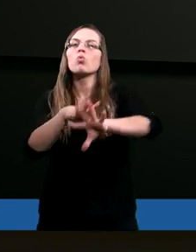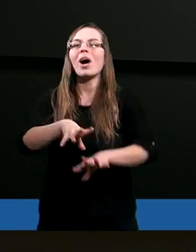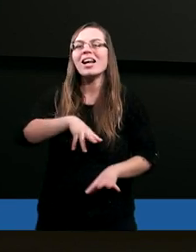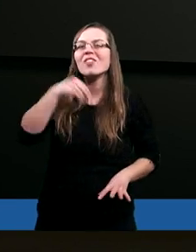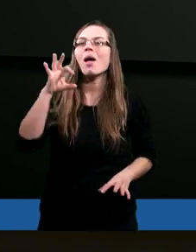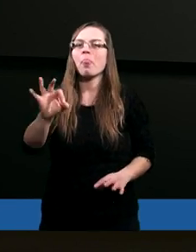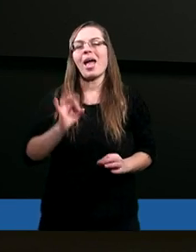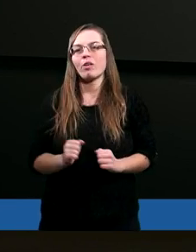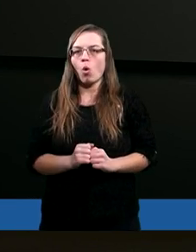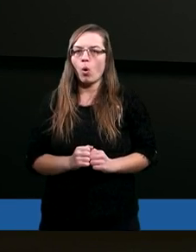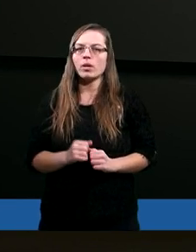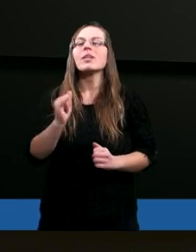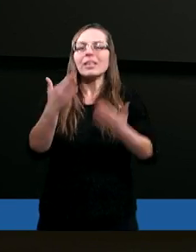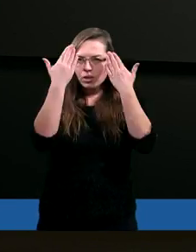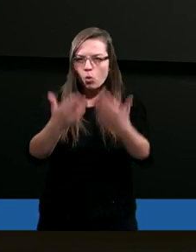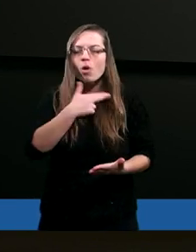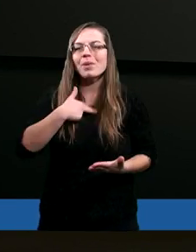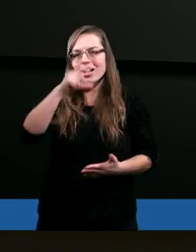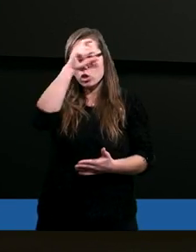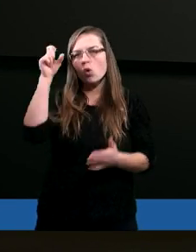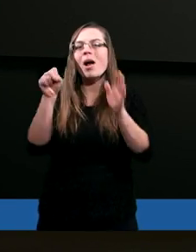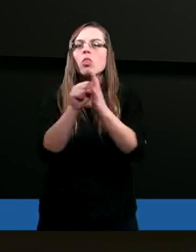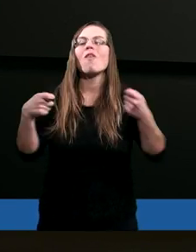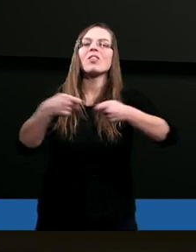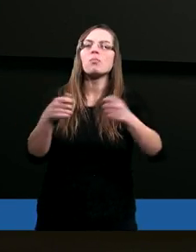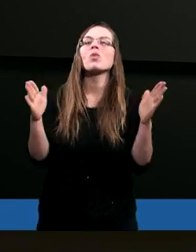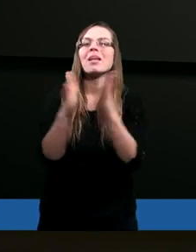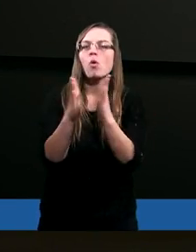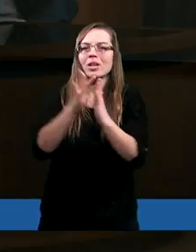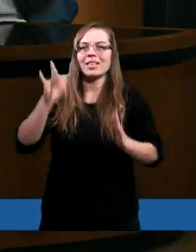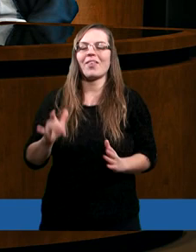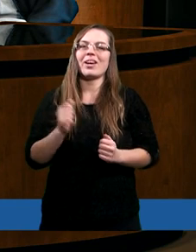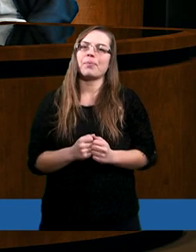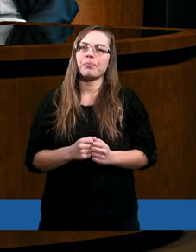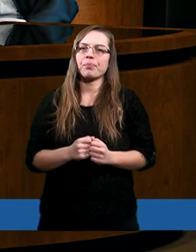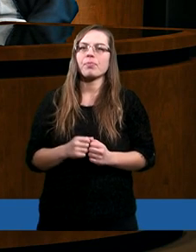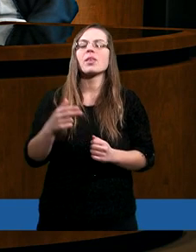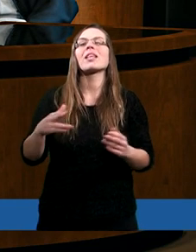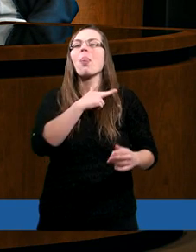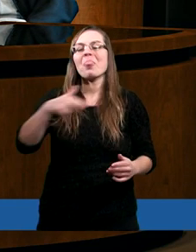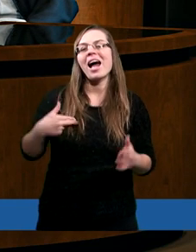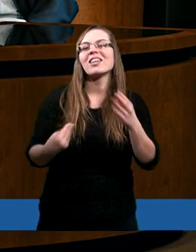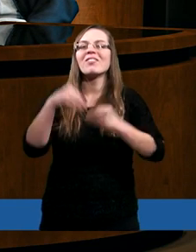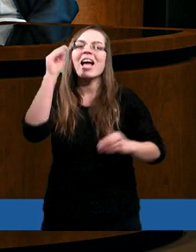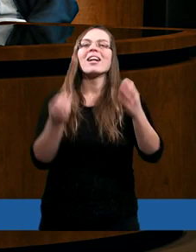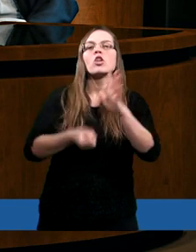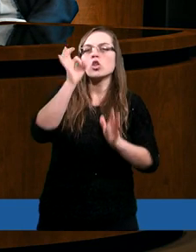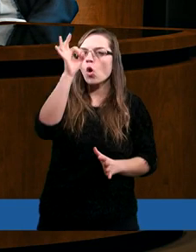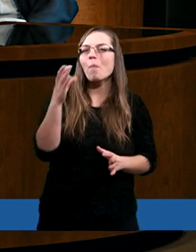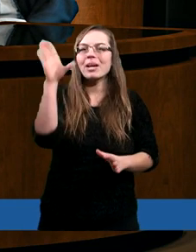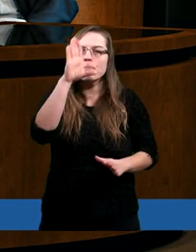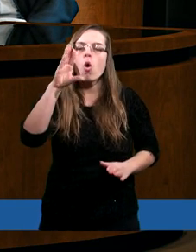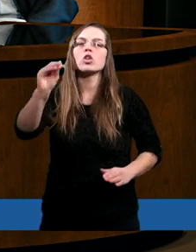Świętego. Skłońmy nasze czoła do wspólnej modlitwy. Nasz Wielki, Dobry Boże,